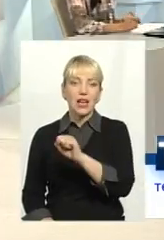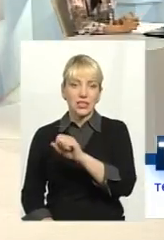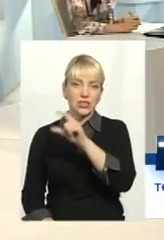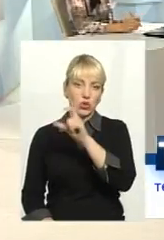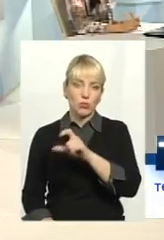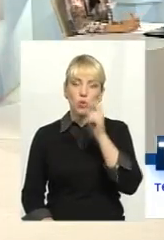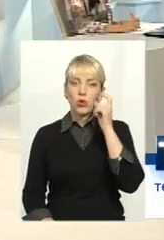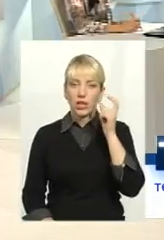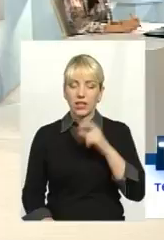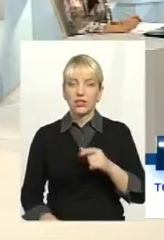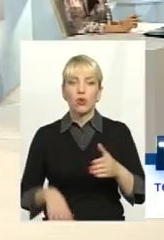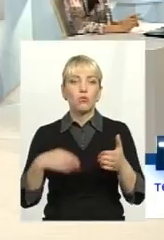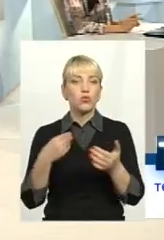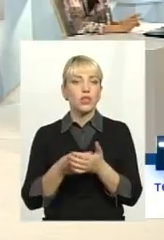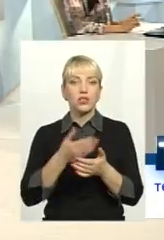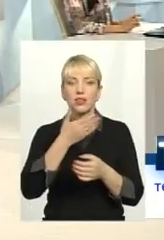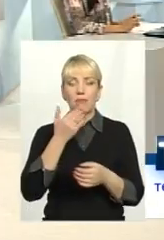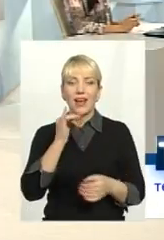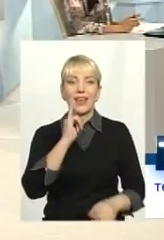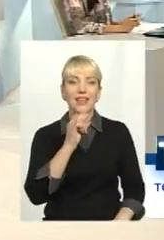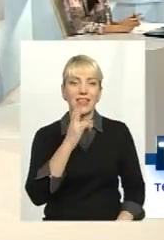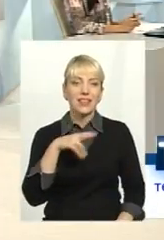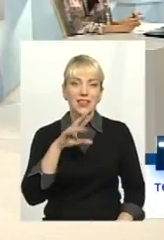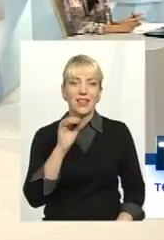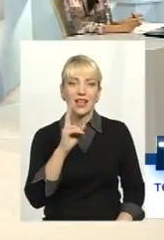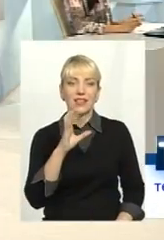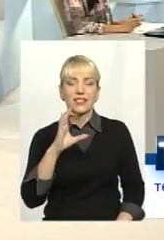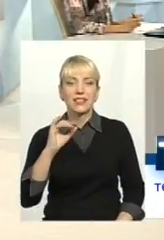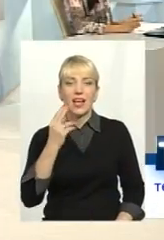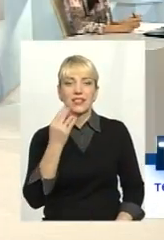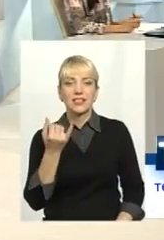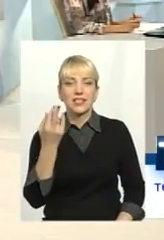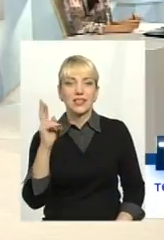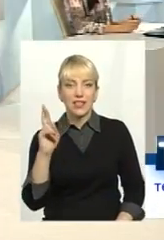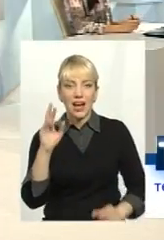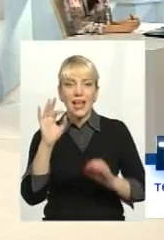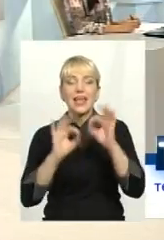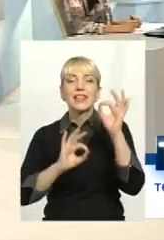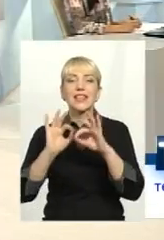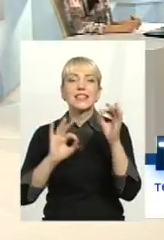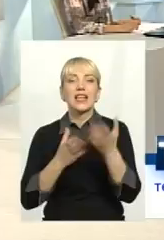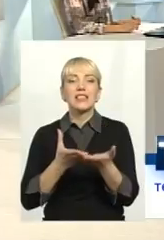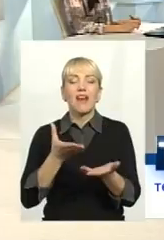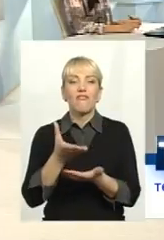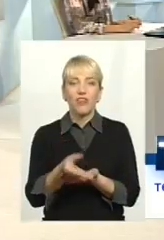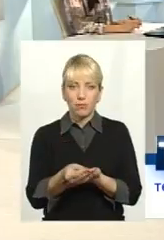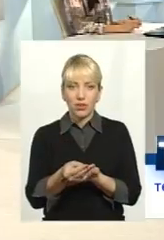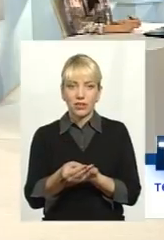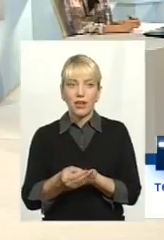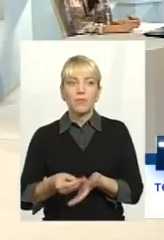-перше, в бюджеті немає індексації виплат бюджетникам, це